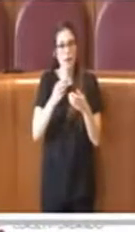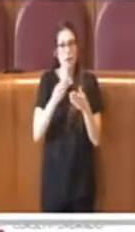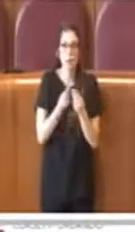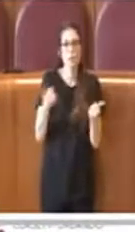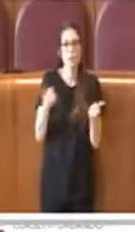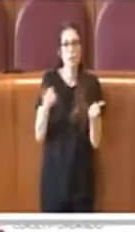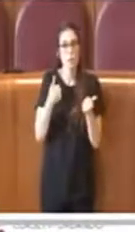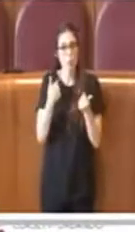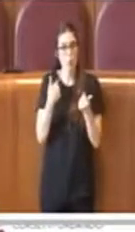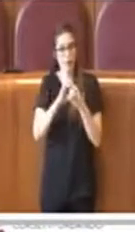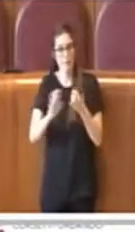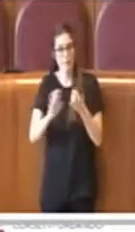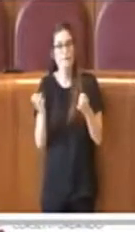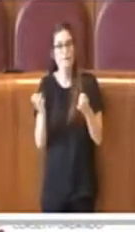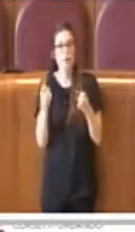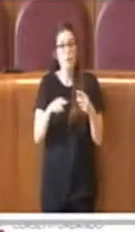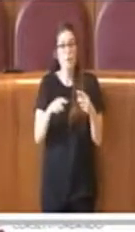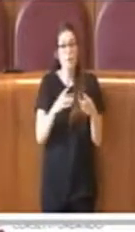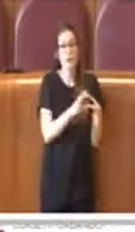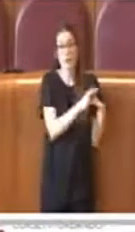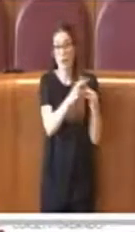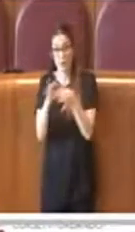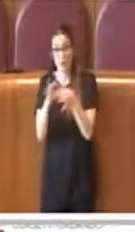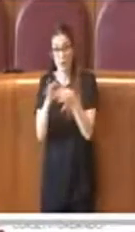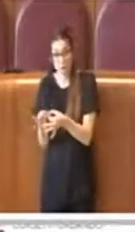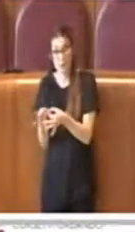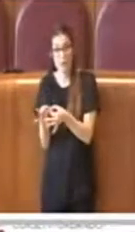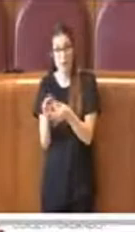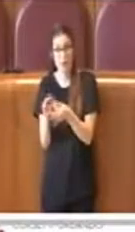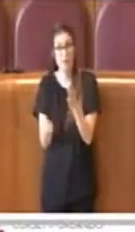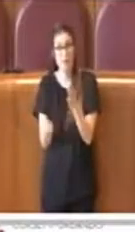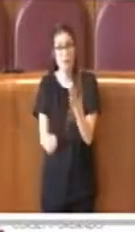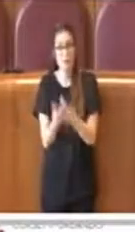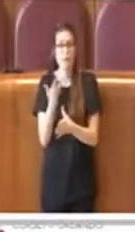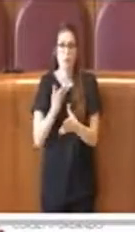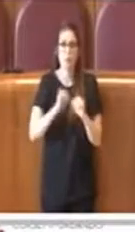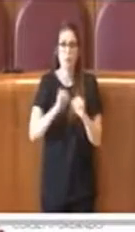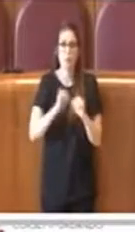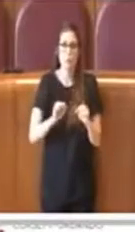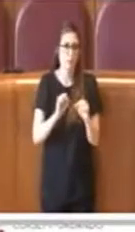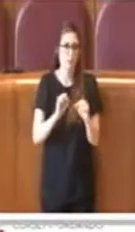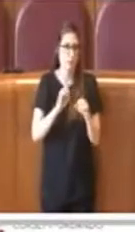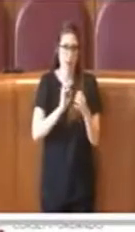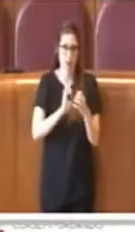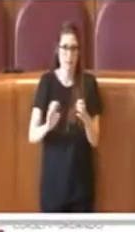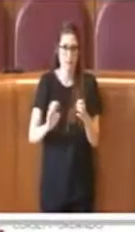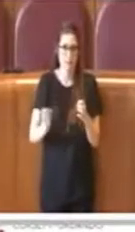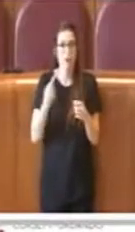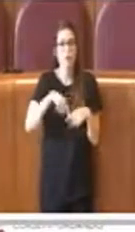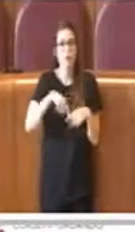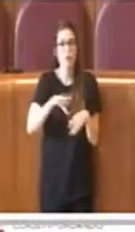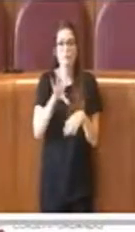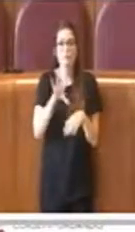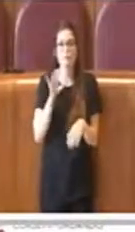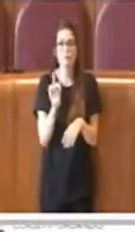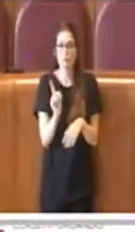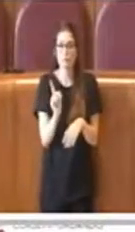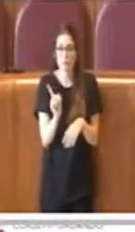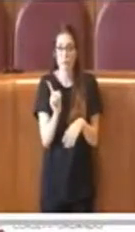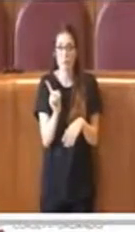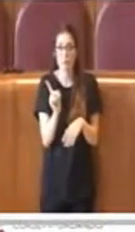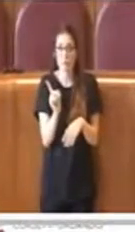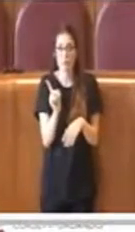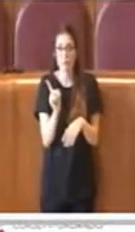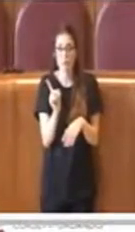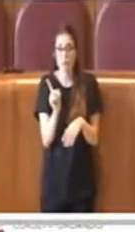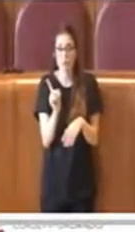per realizzare questo collegamento, c'erano diverse possibilità. Con gli emendamenti abbiamo scelto una modalità, dietro sempre